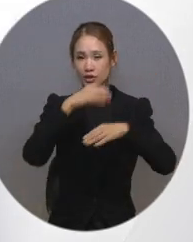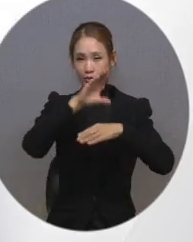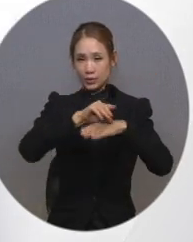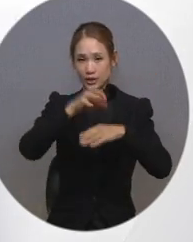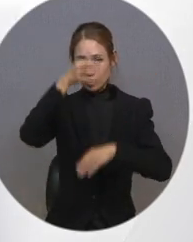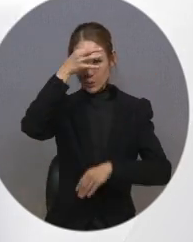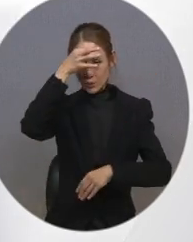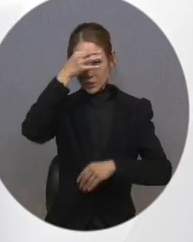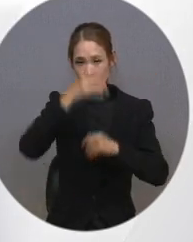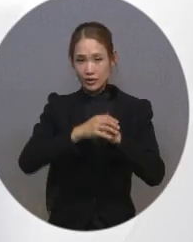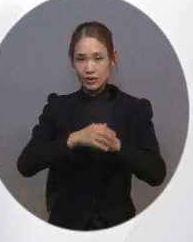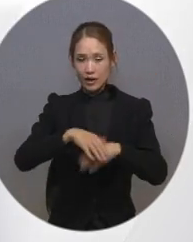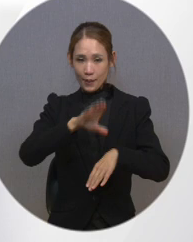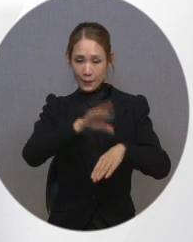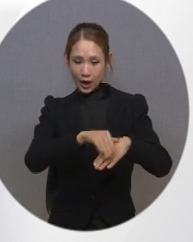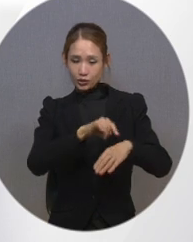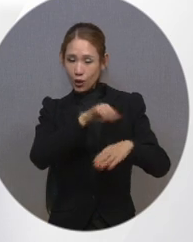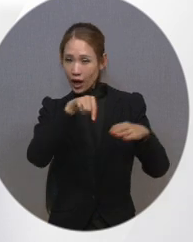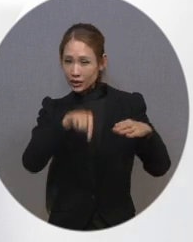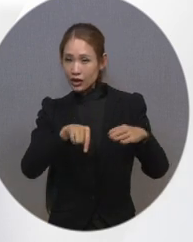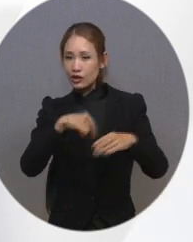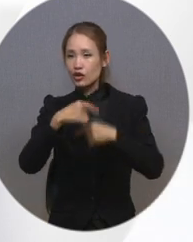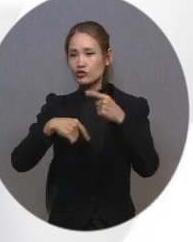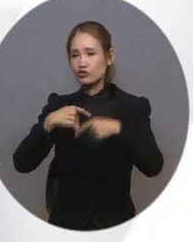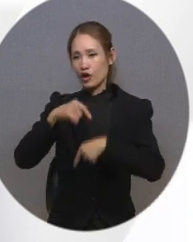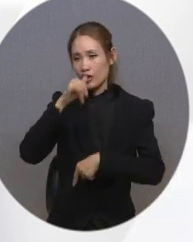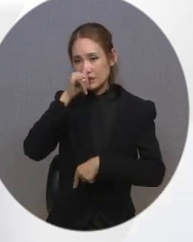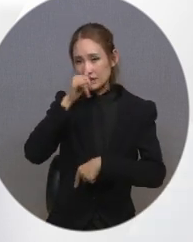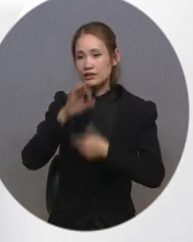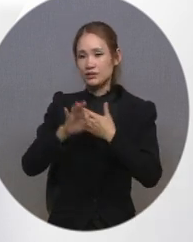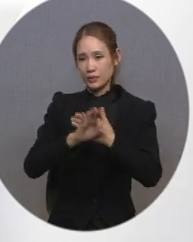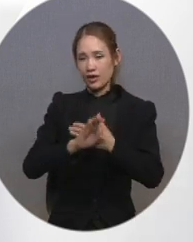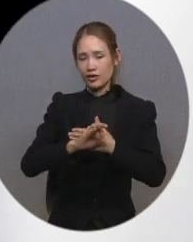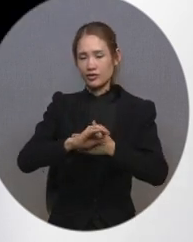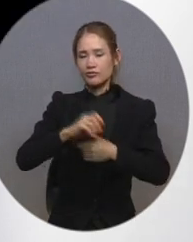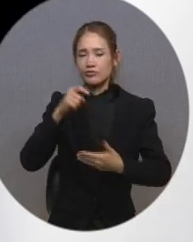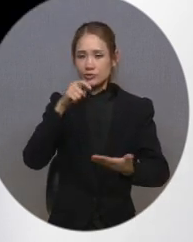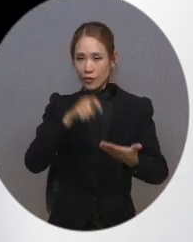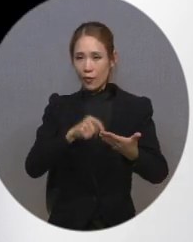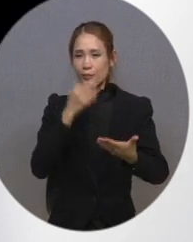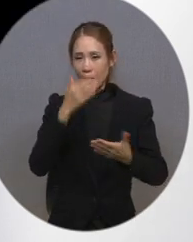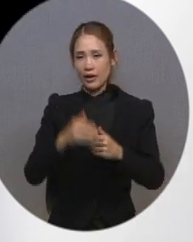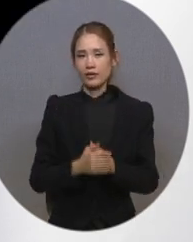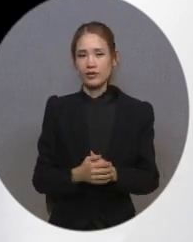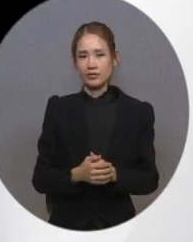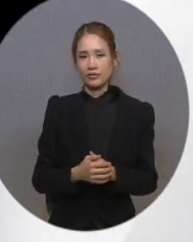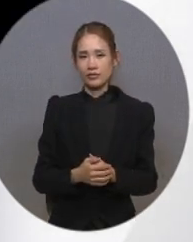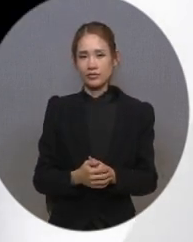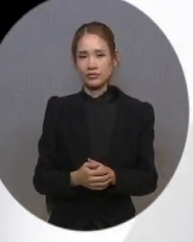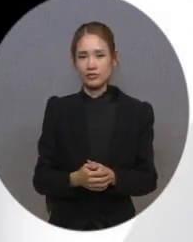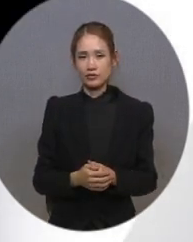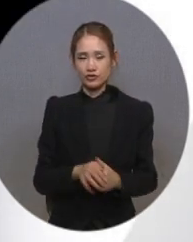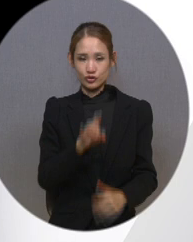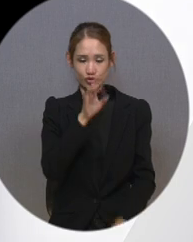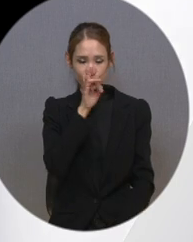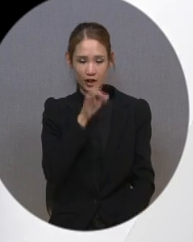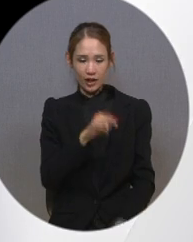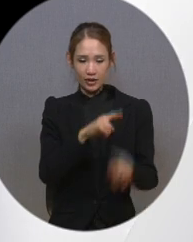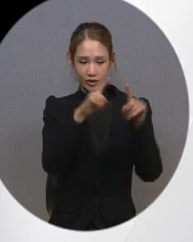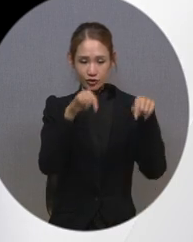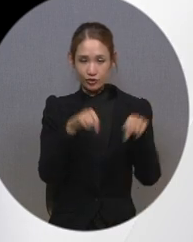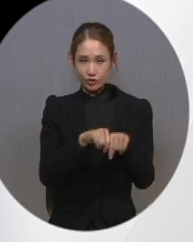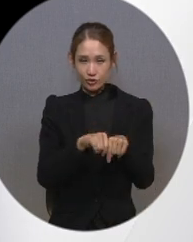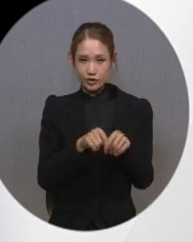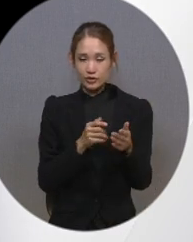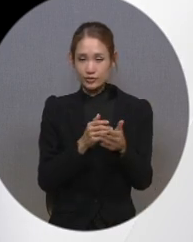방송이 수어 방송을 제공할 때 설정 가능합니다. 설정 방법은 리모컨 중앙 육각형 모양의